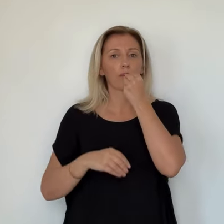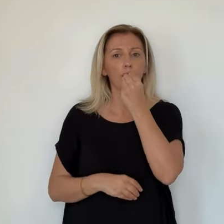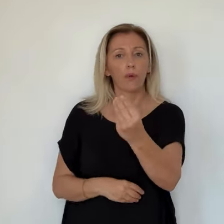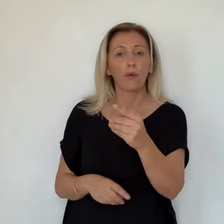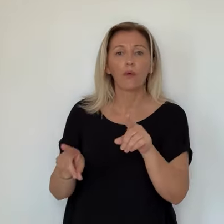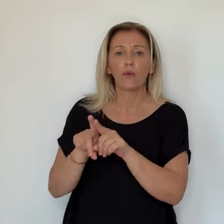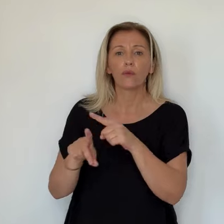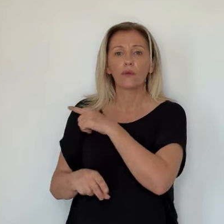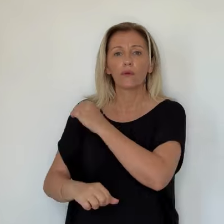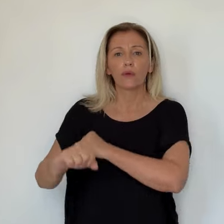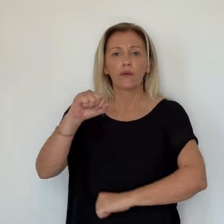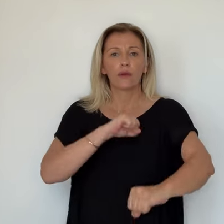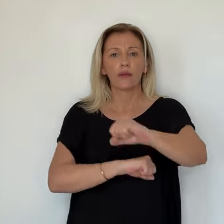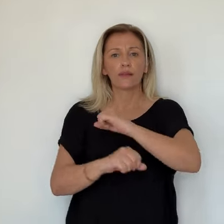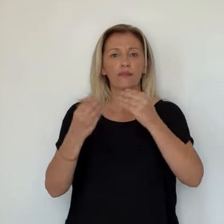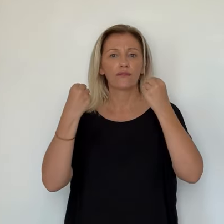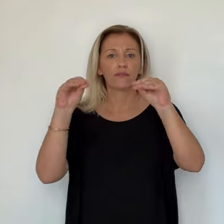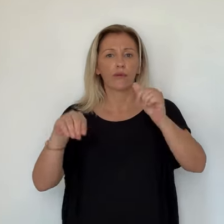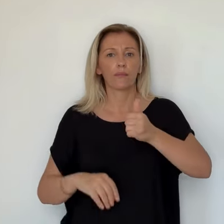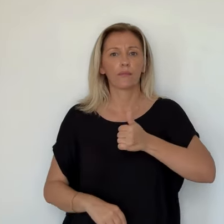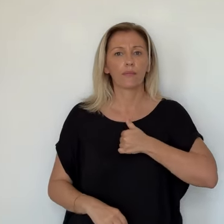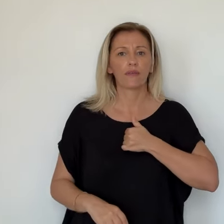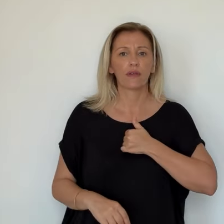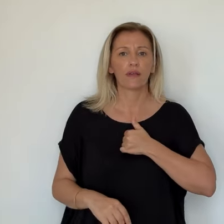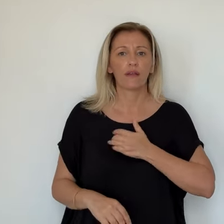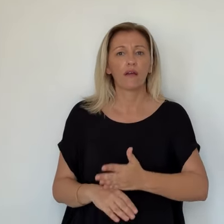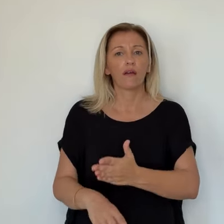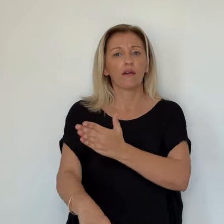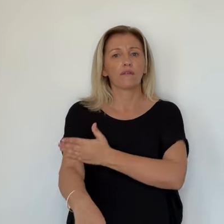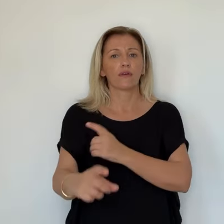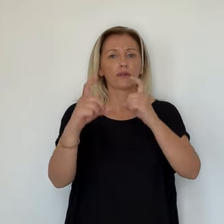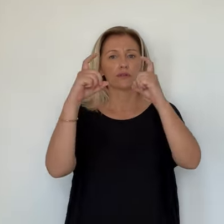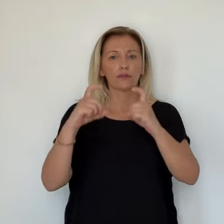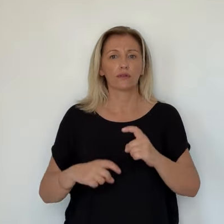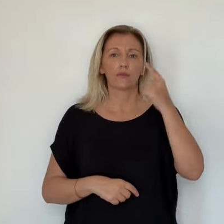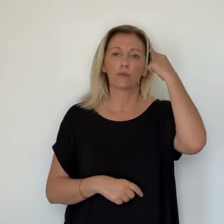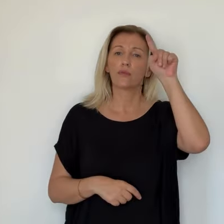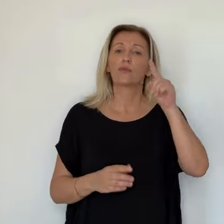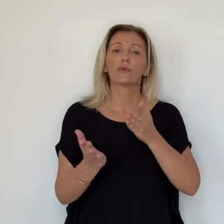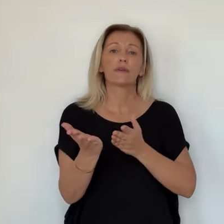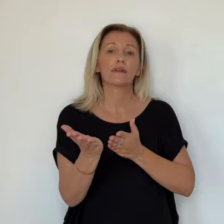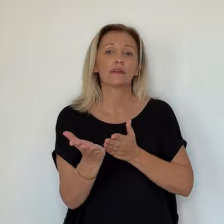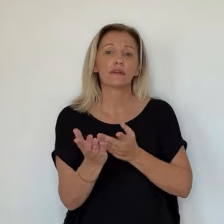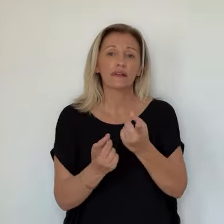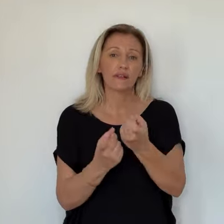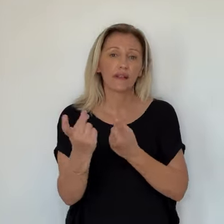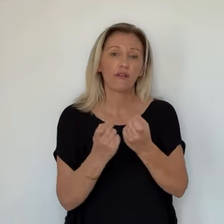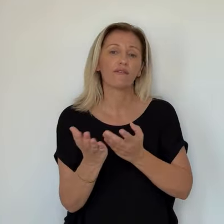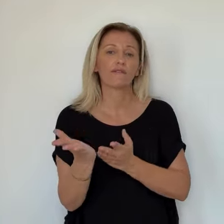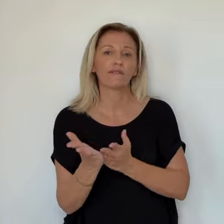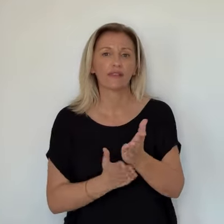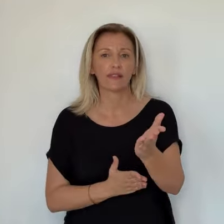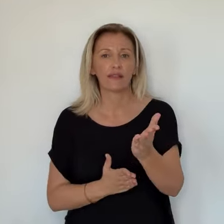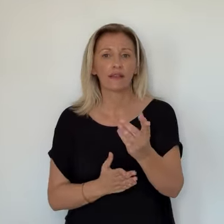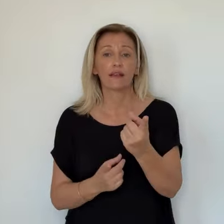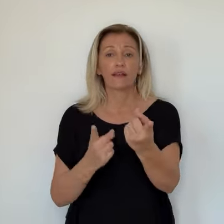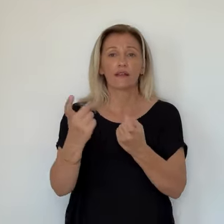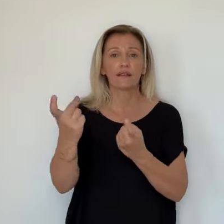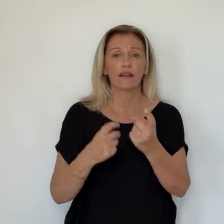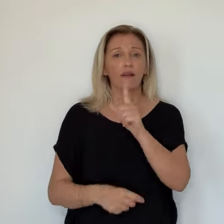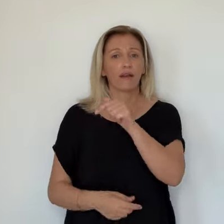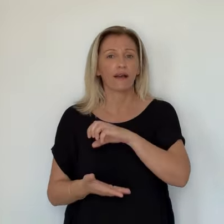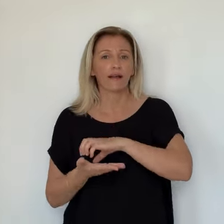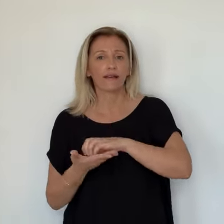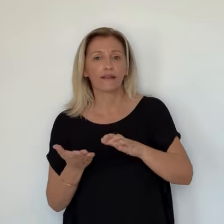avant les soldes pour nos clients fidèles. Il suffit qu crée une carte de fidélité et on a directement des soldes. Ce n plus la période que c'était avant, on n'attend pas les